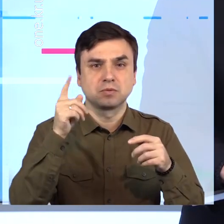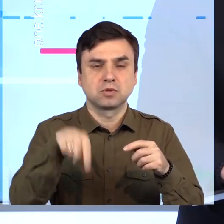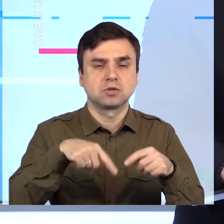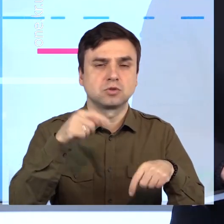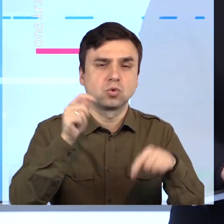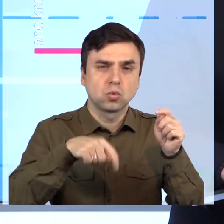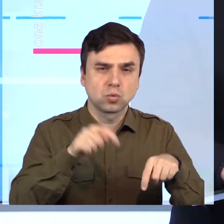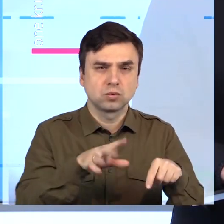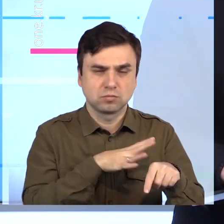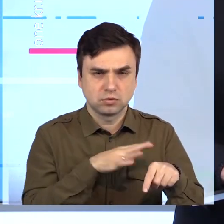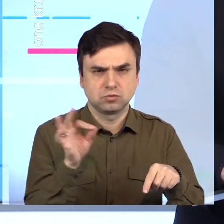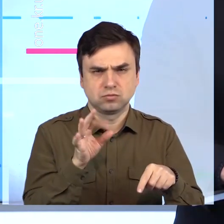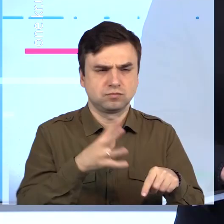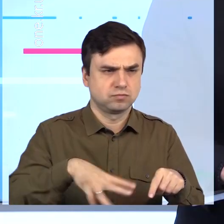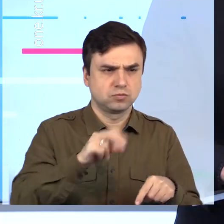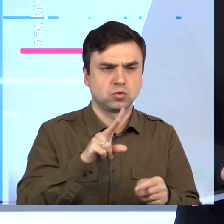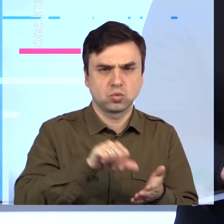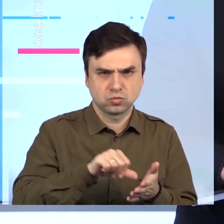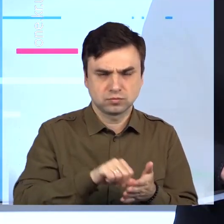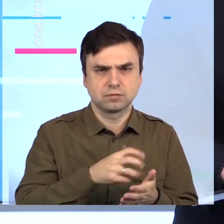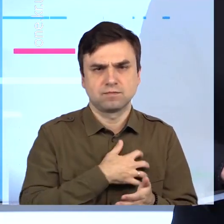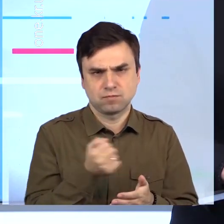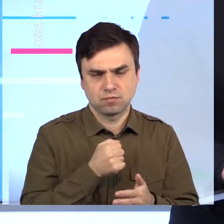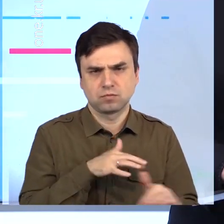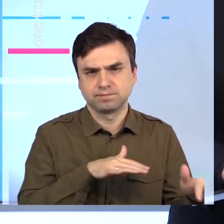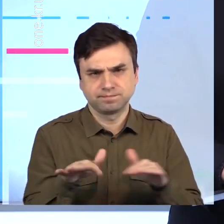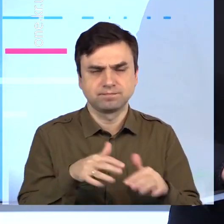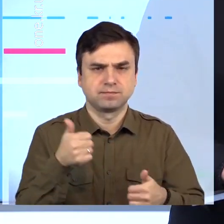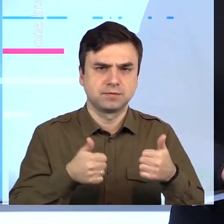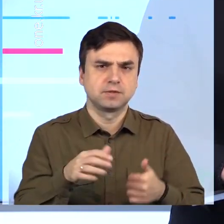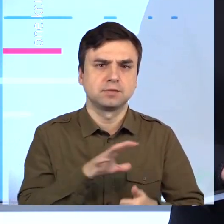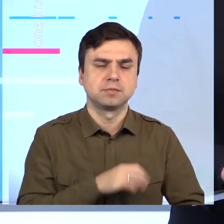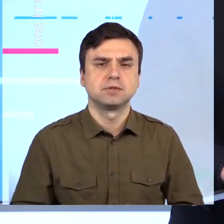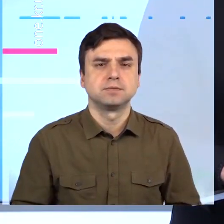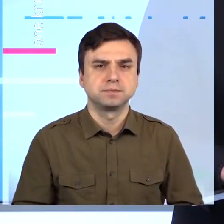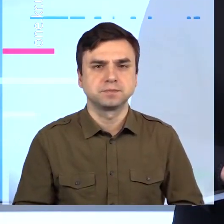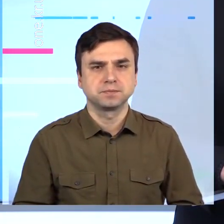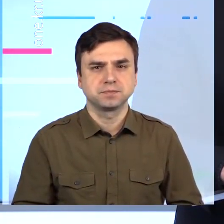продемонструвати свою вправність. Більше розкаже наш Олександр Фефілатєв.